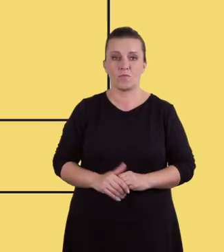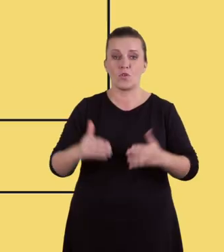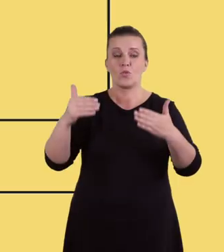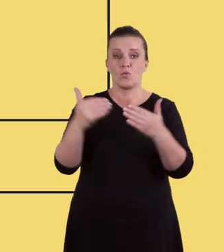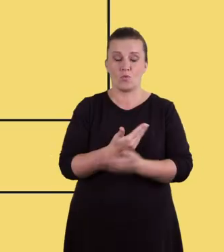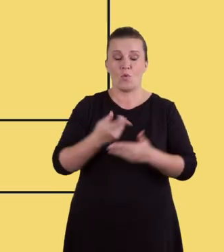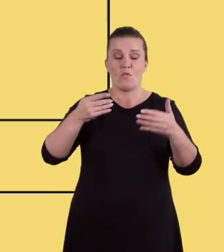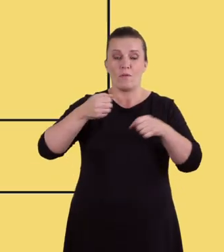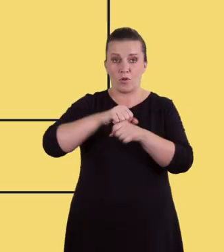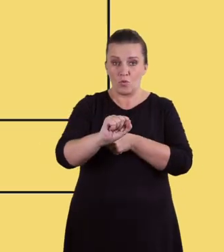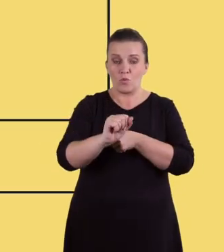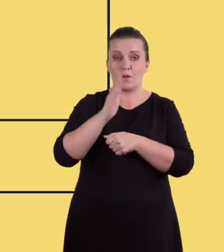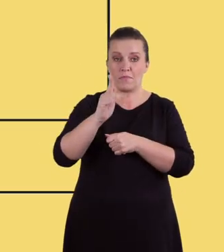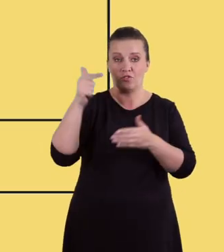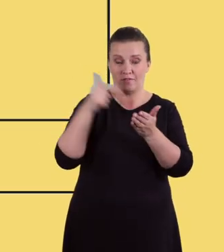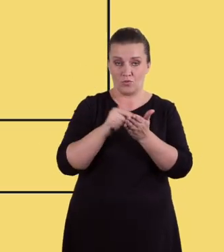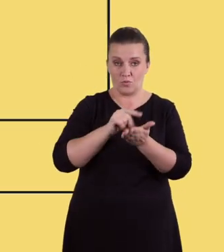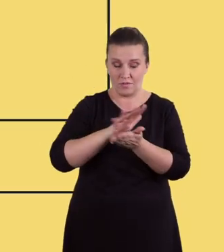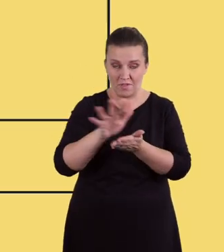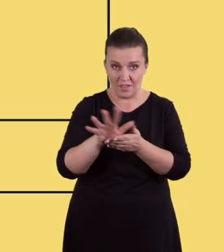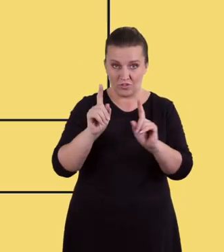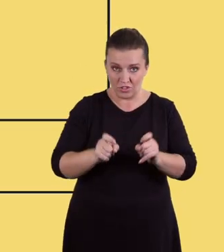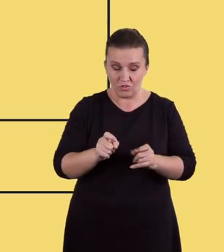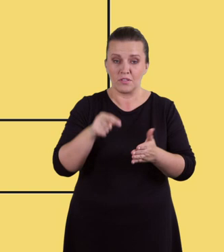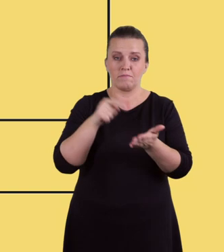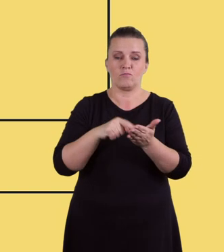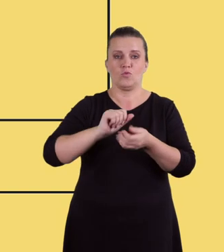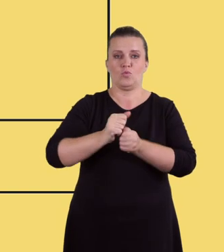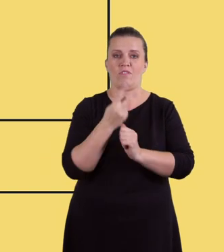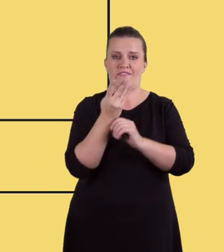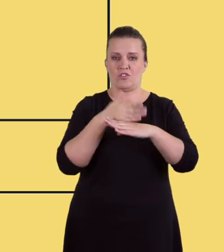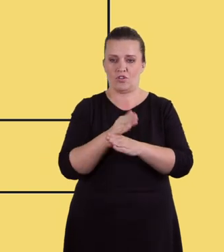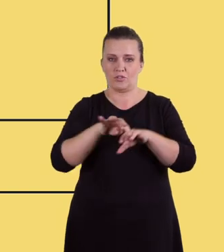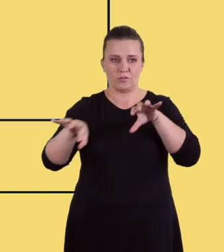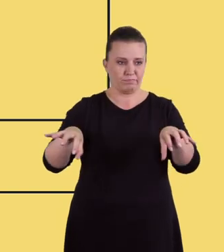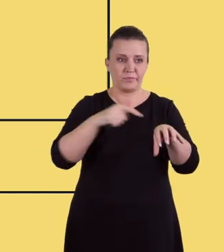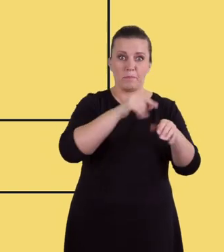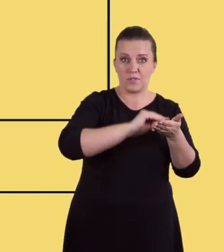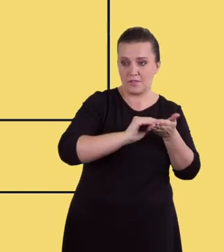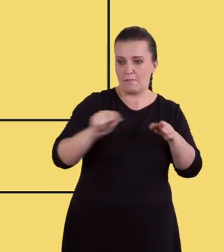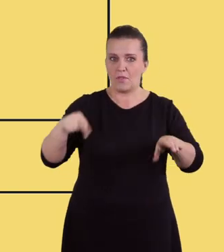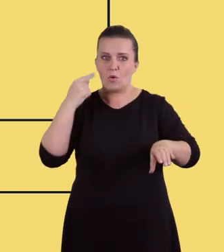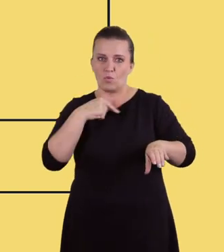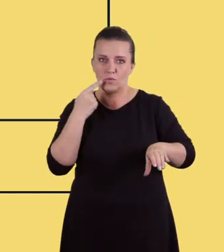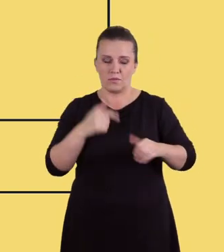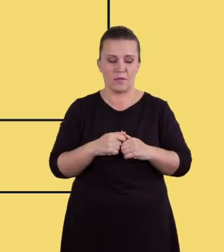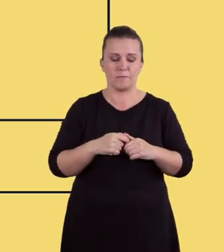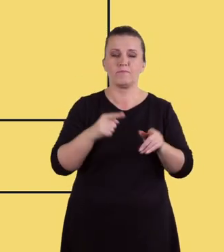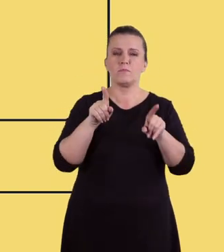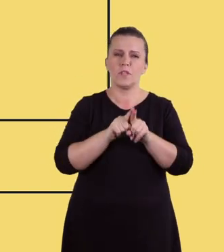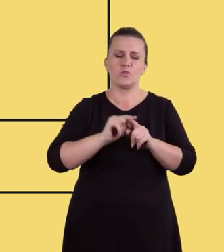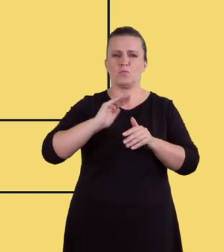Egzamin maturalny od roku 2015 składa się z części pisemnej i ustnej, przedmiotów